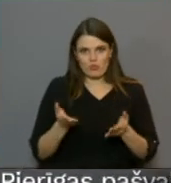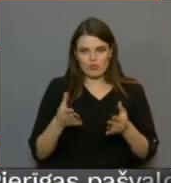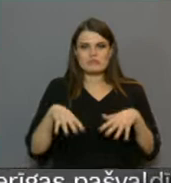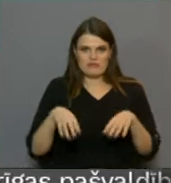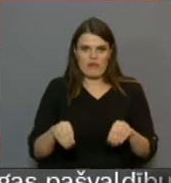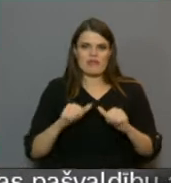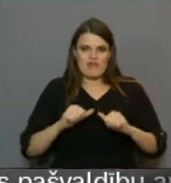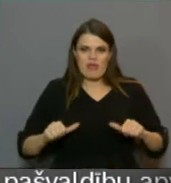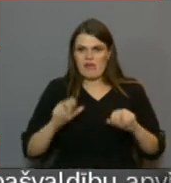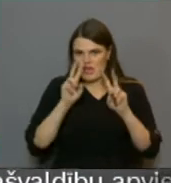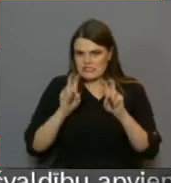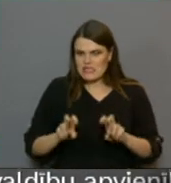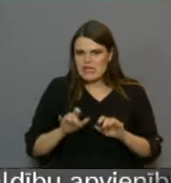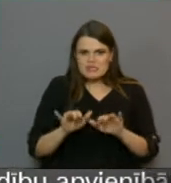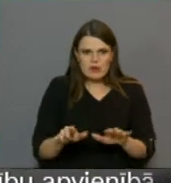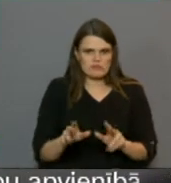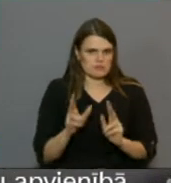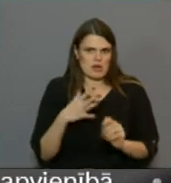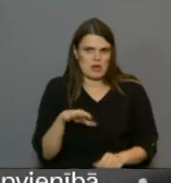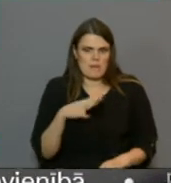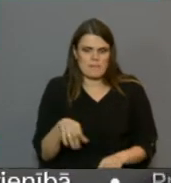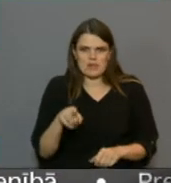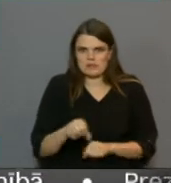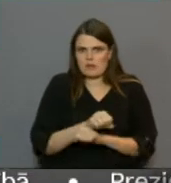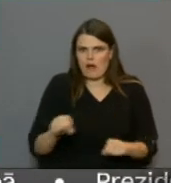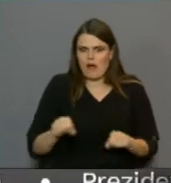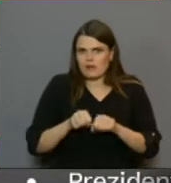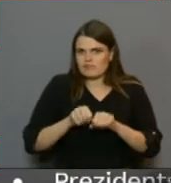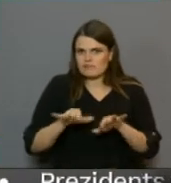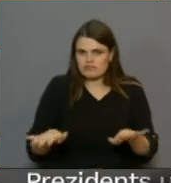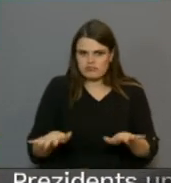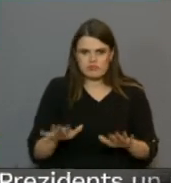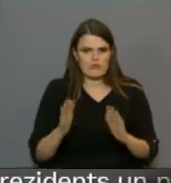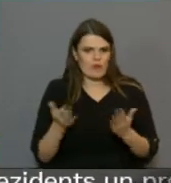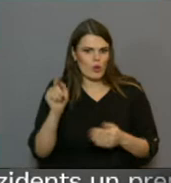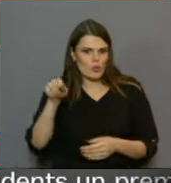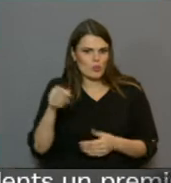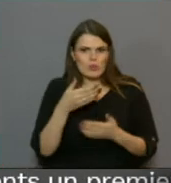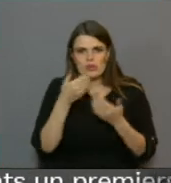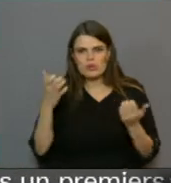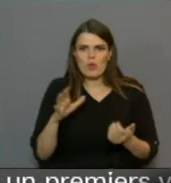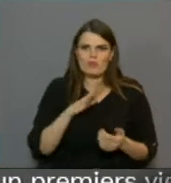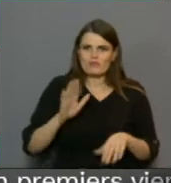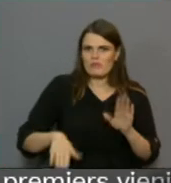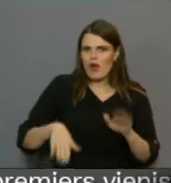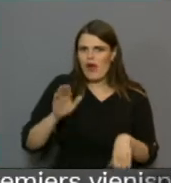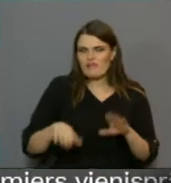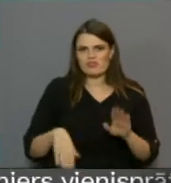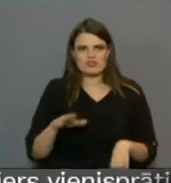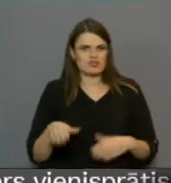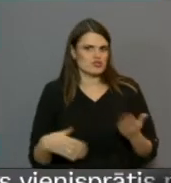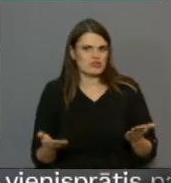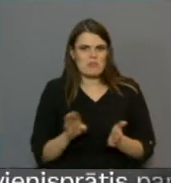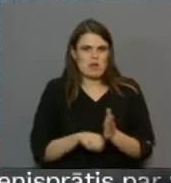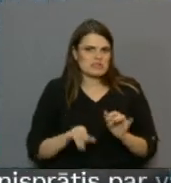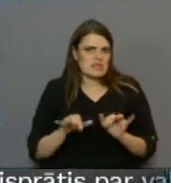izmeklēšana par to, kāpēc nonācām pie tik strauju uziesmojuma, ja vai tur nav bijusi kādu personu nolaidību